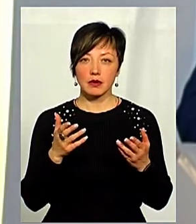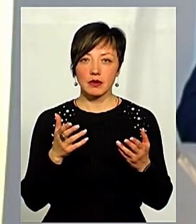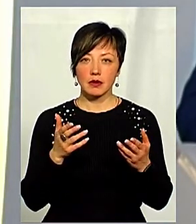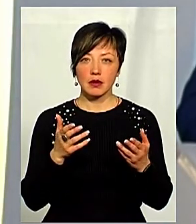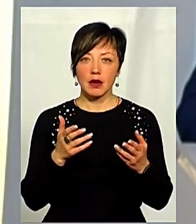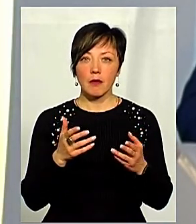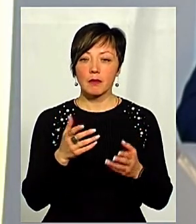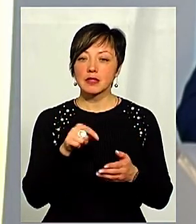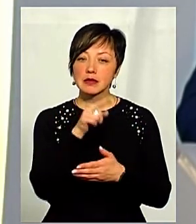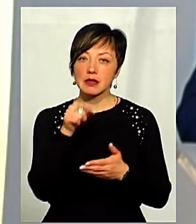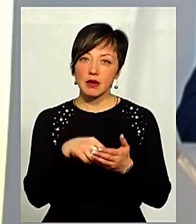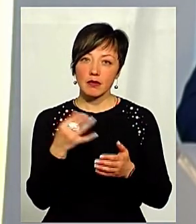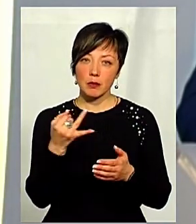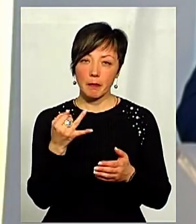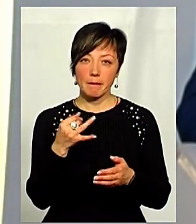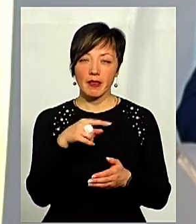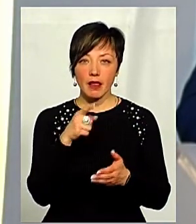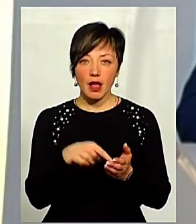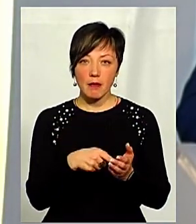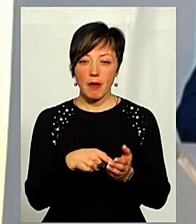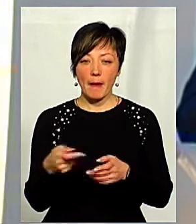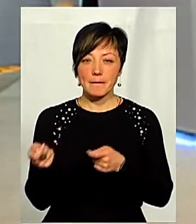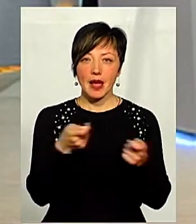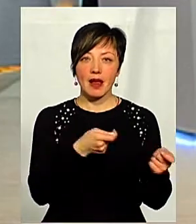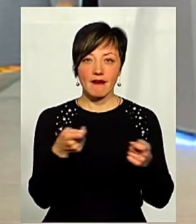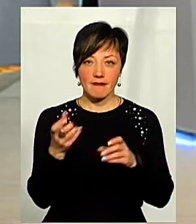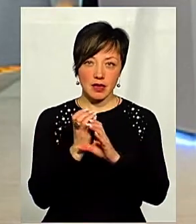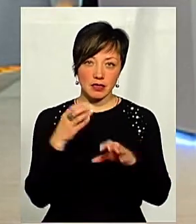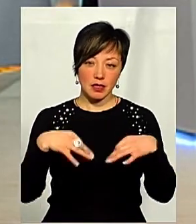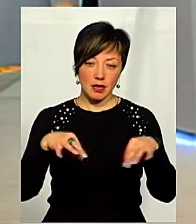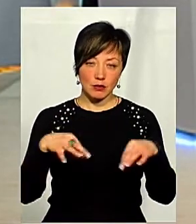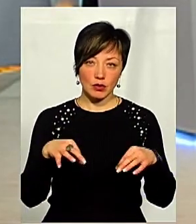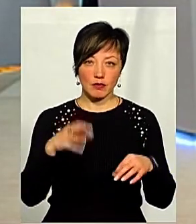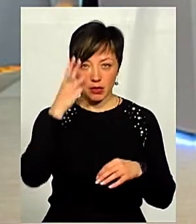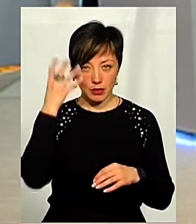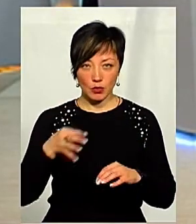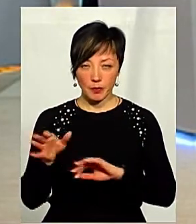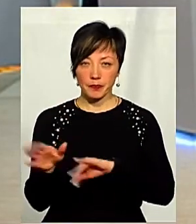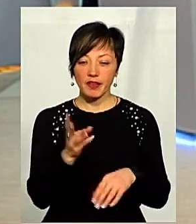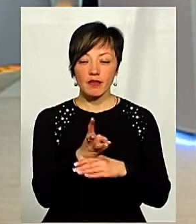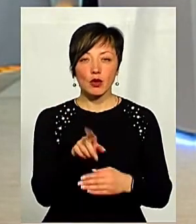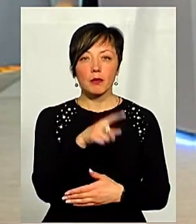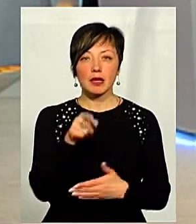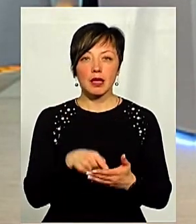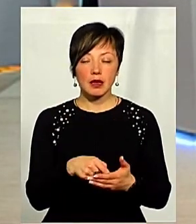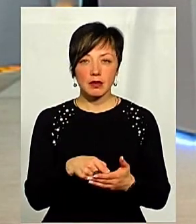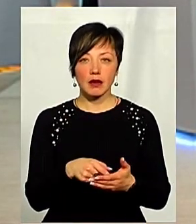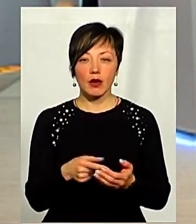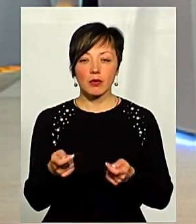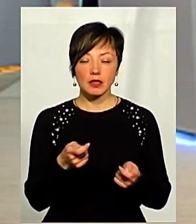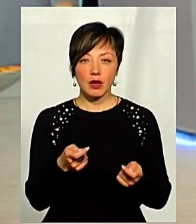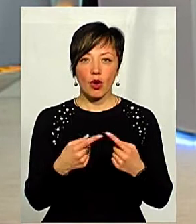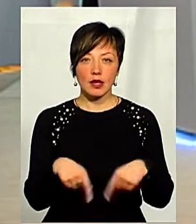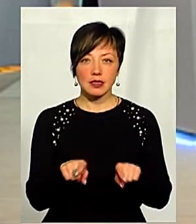логістичного центру в Хмельницькій області. І ще маємо відео питання, цього разу від координатора